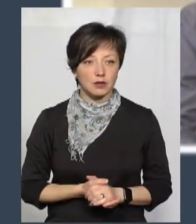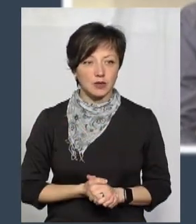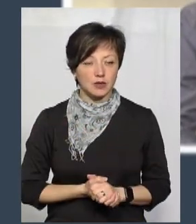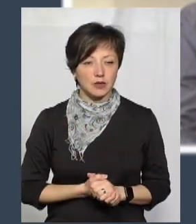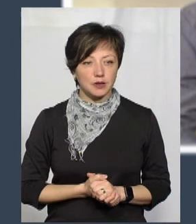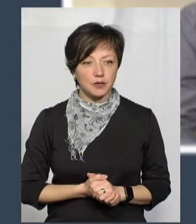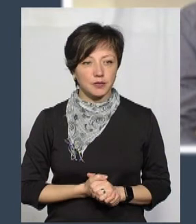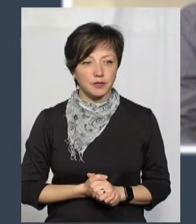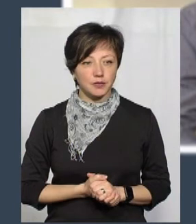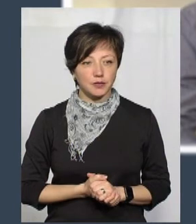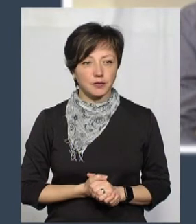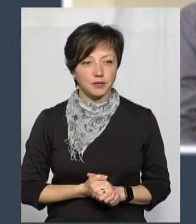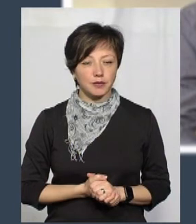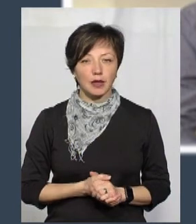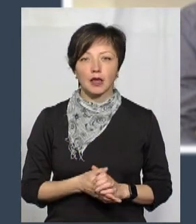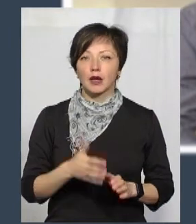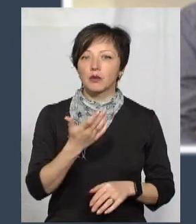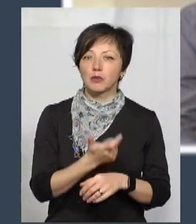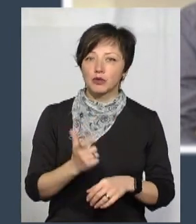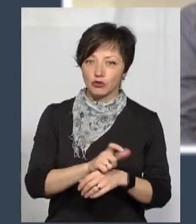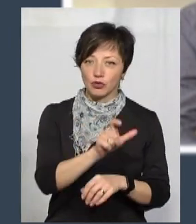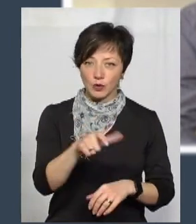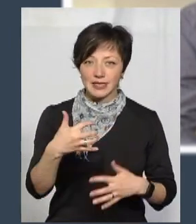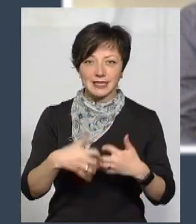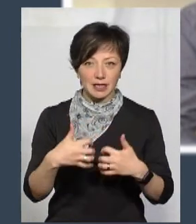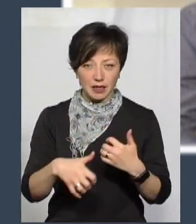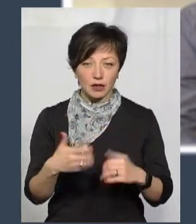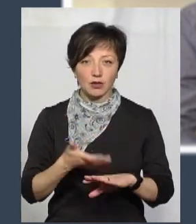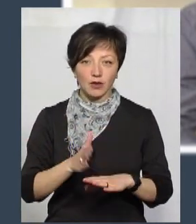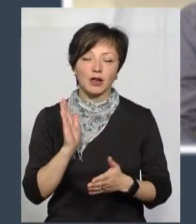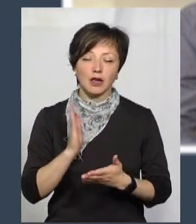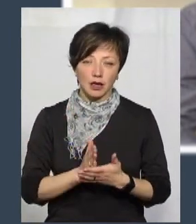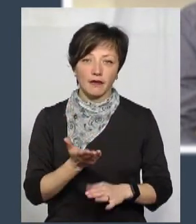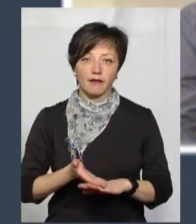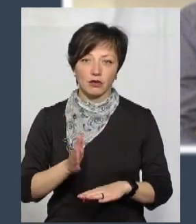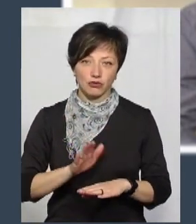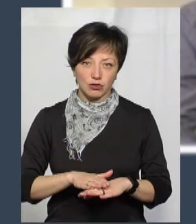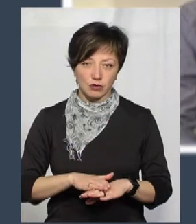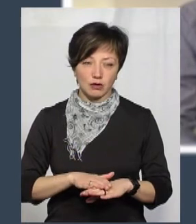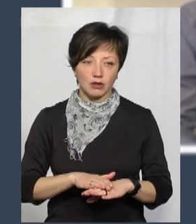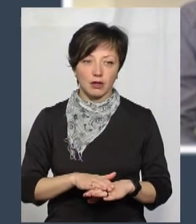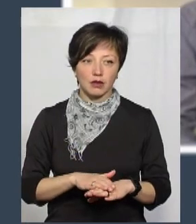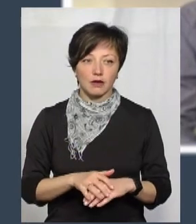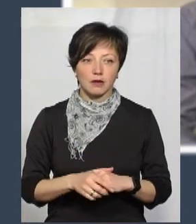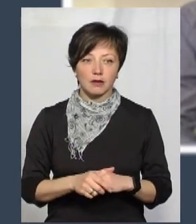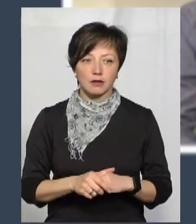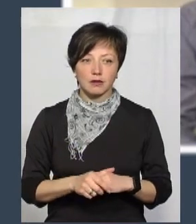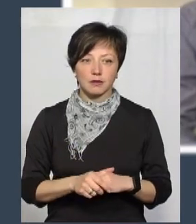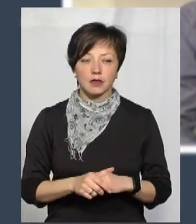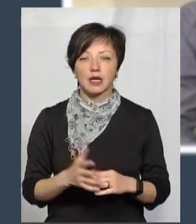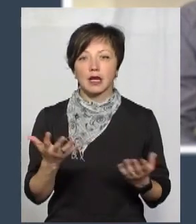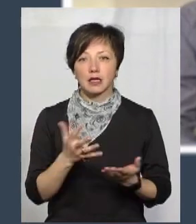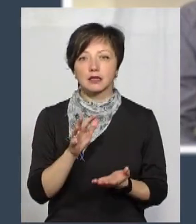Ну, більше пацієнтів середньої важкості, але є і важкі хворі. У скільки обходиться?